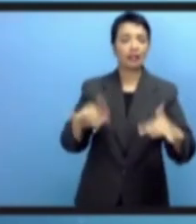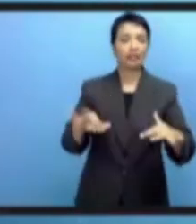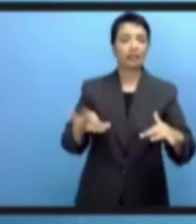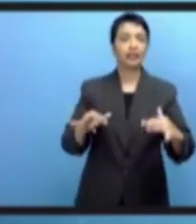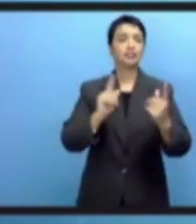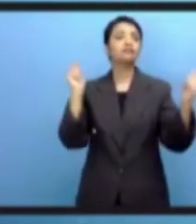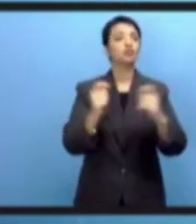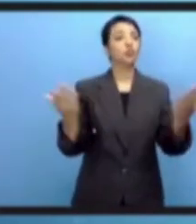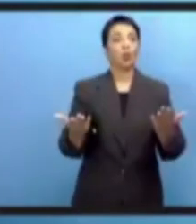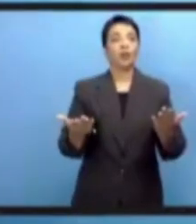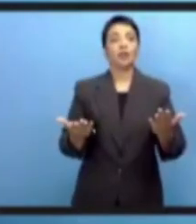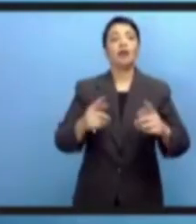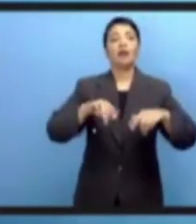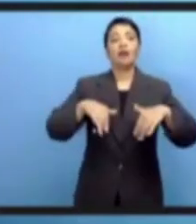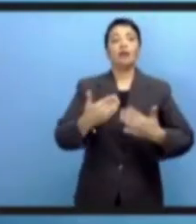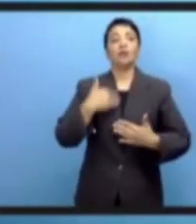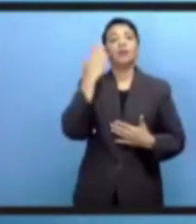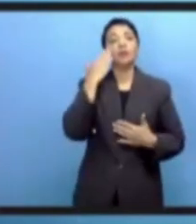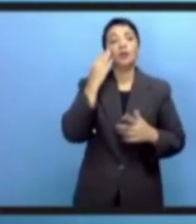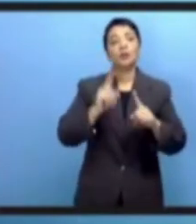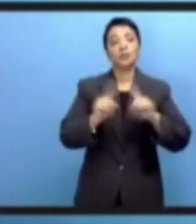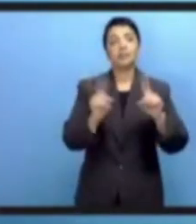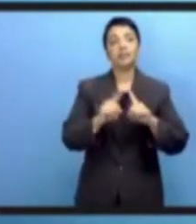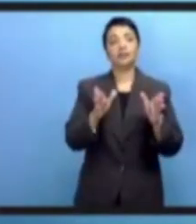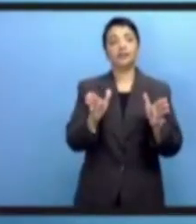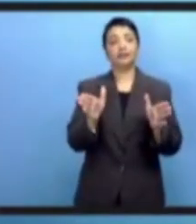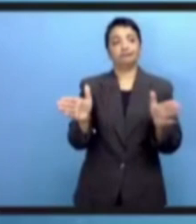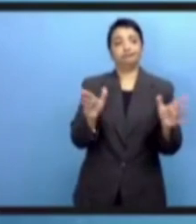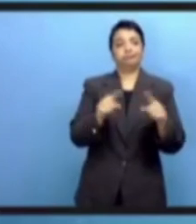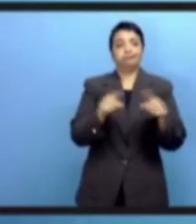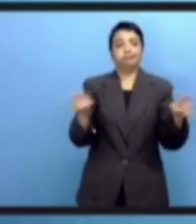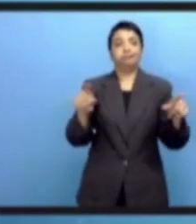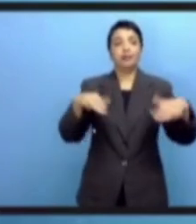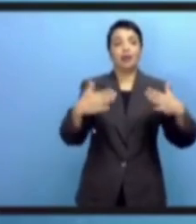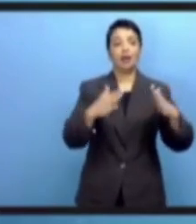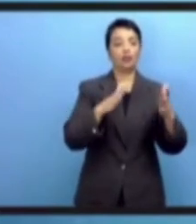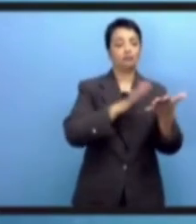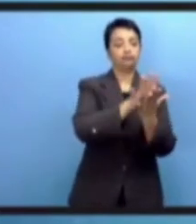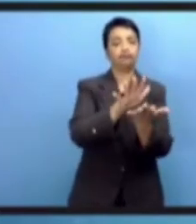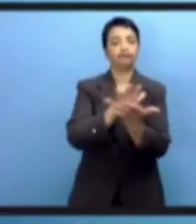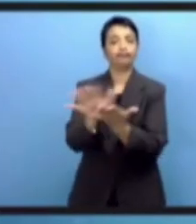кризисы привели к интенсификации, поляризации мира.